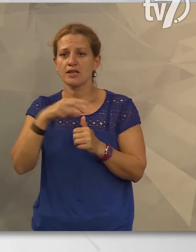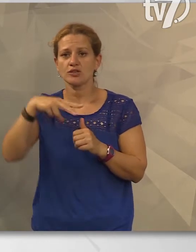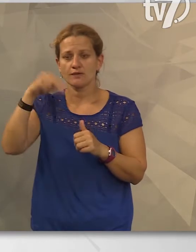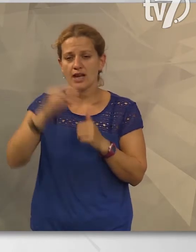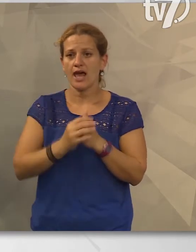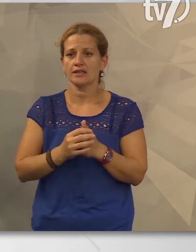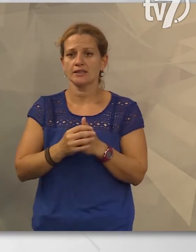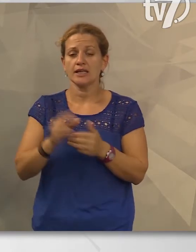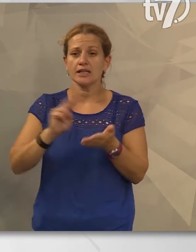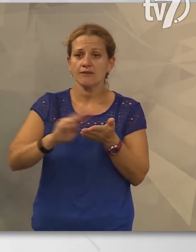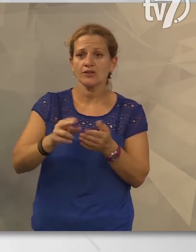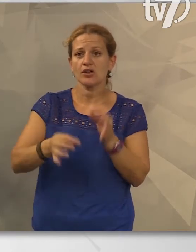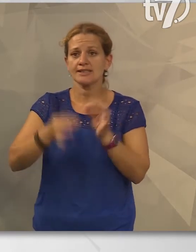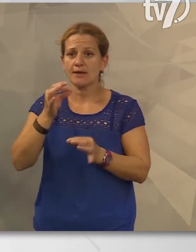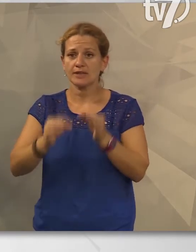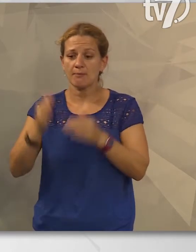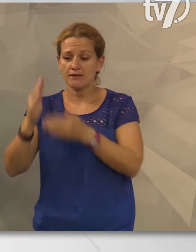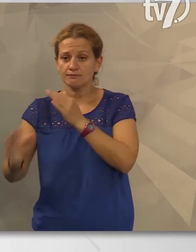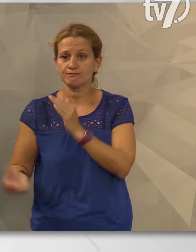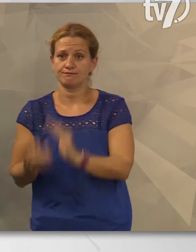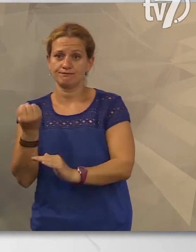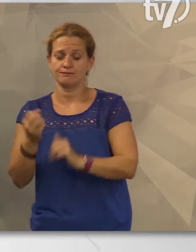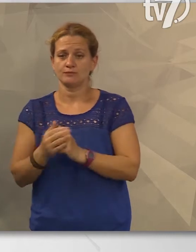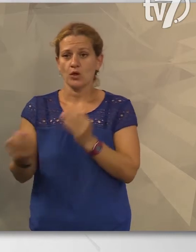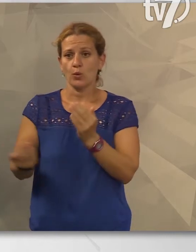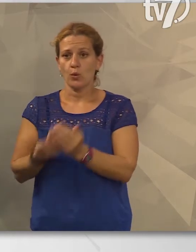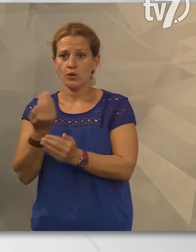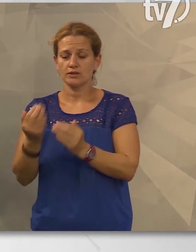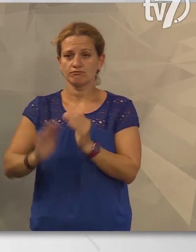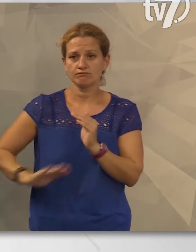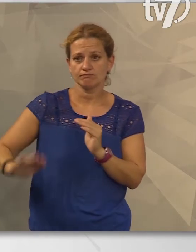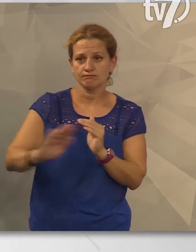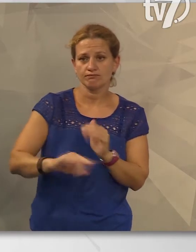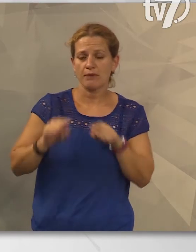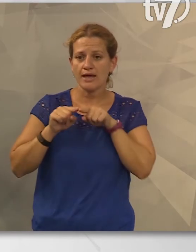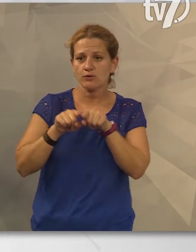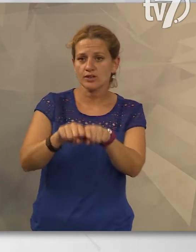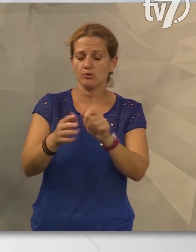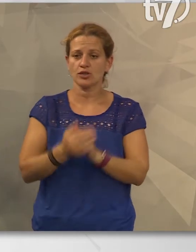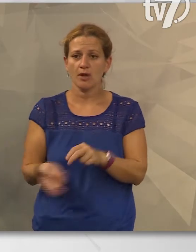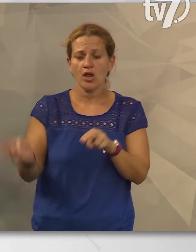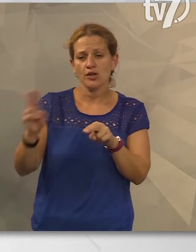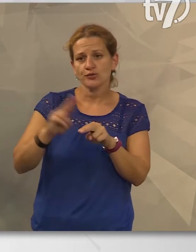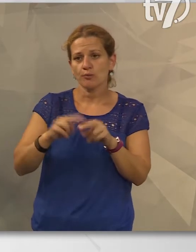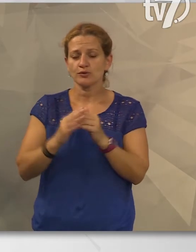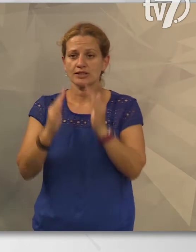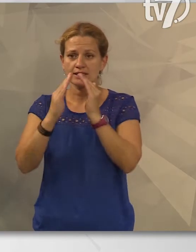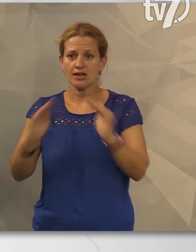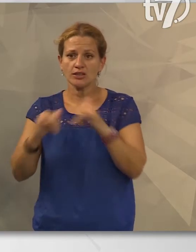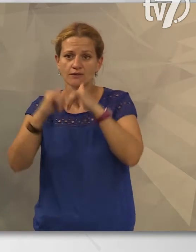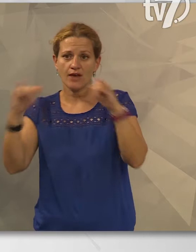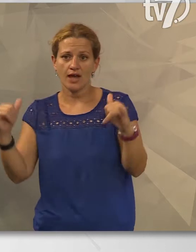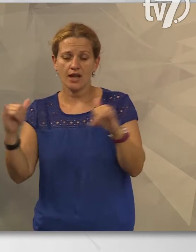hivatalosan szeptember végén létrejövő új régiókban mindezzel párhuzamosan több mint tucatnyi ingatlan